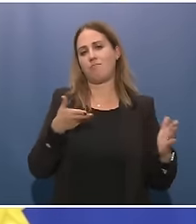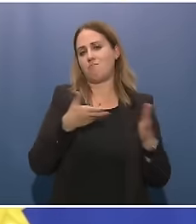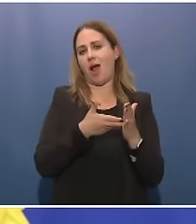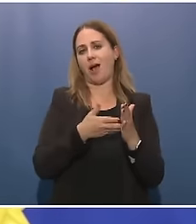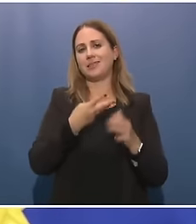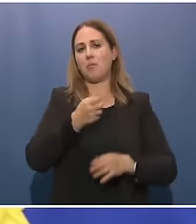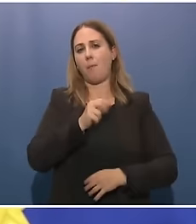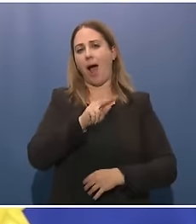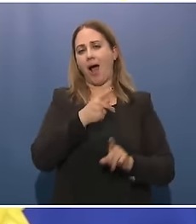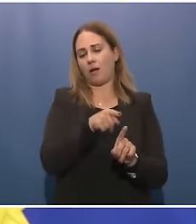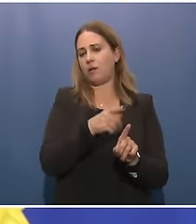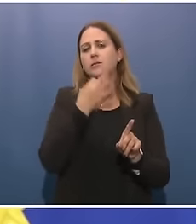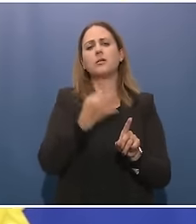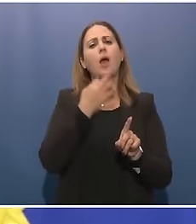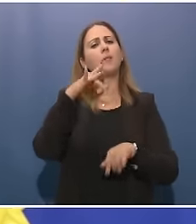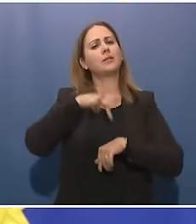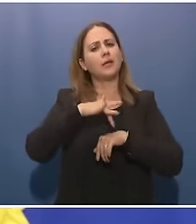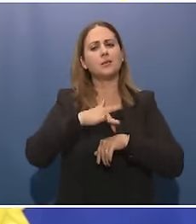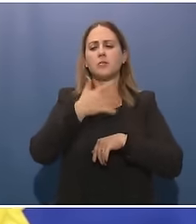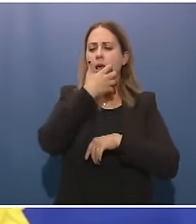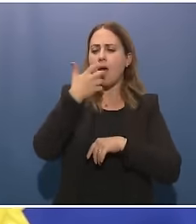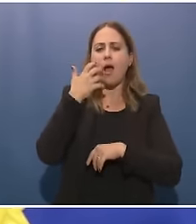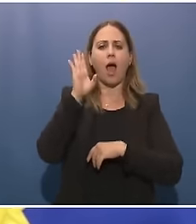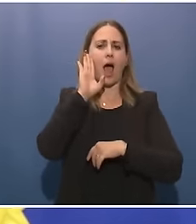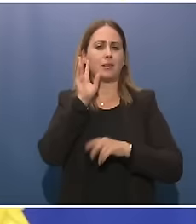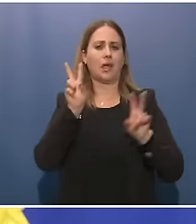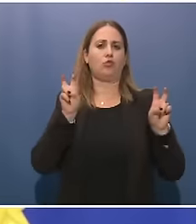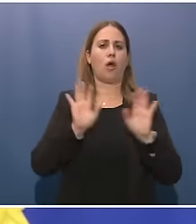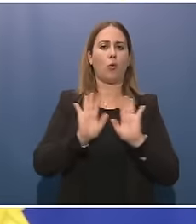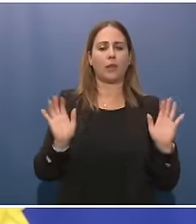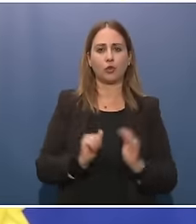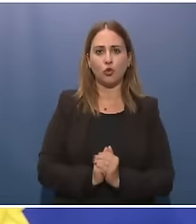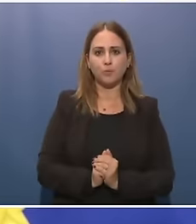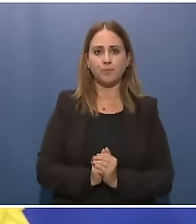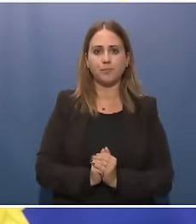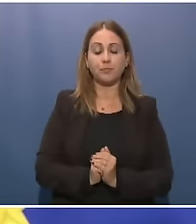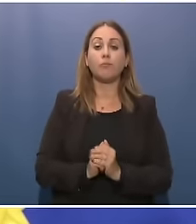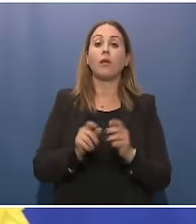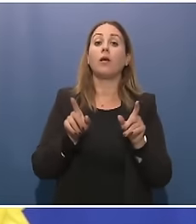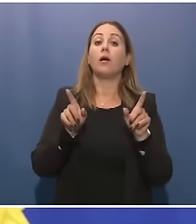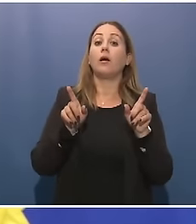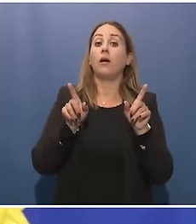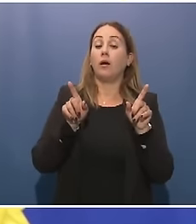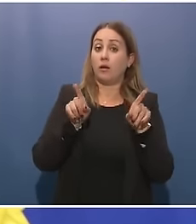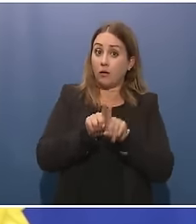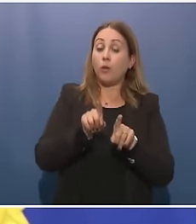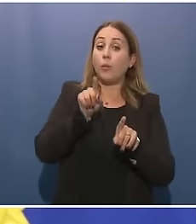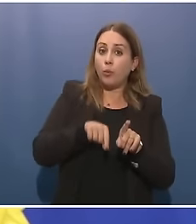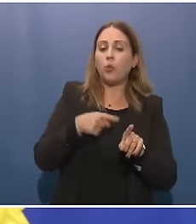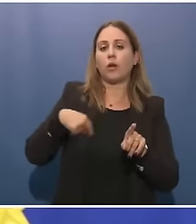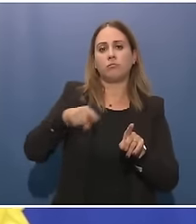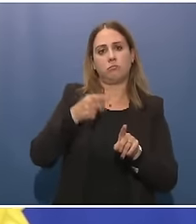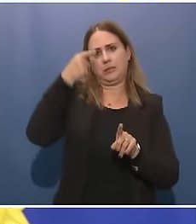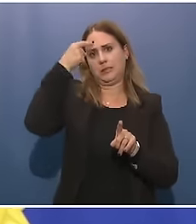molto sensibile anche a questa dinamica così come tutti sappiamo che è necessario che la Nato sia